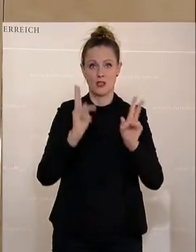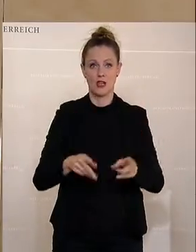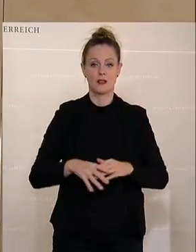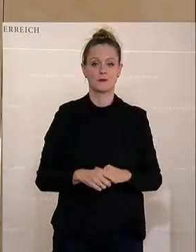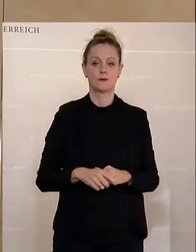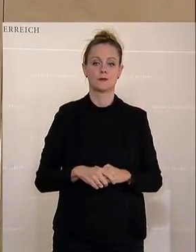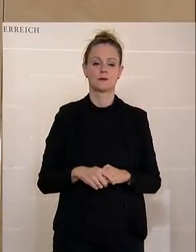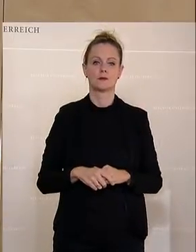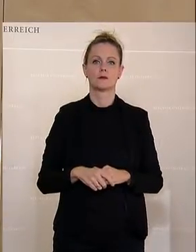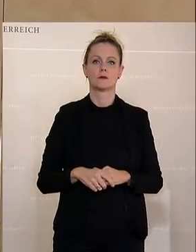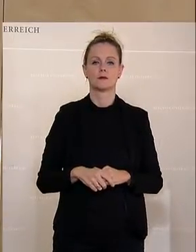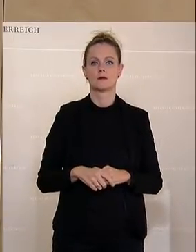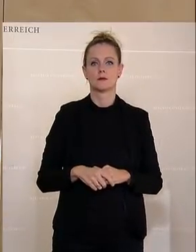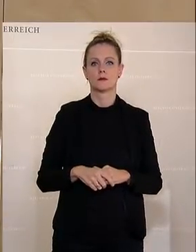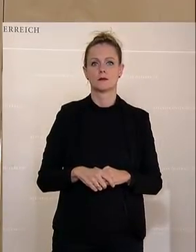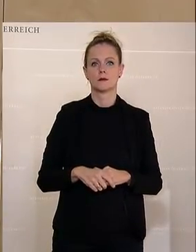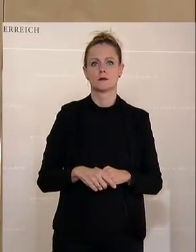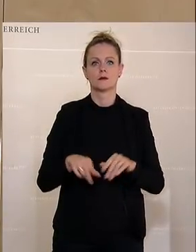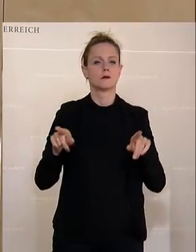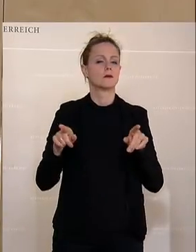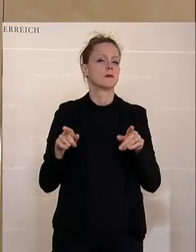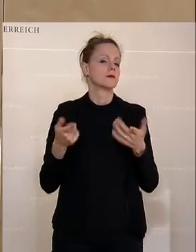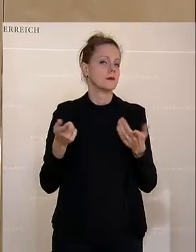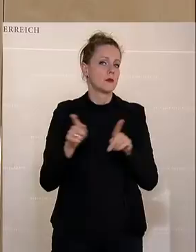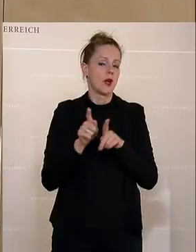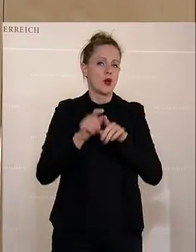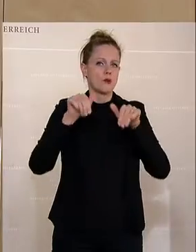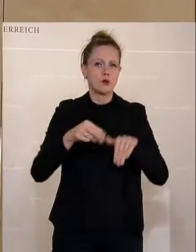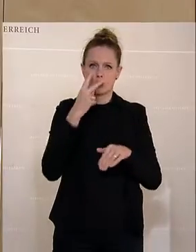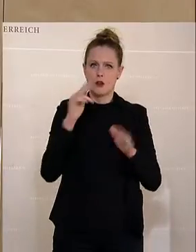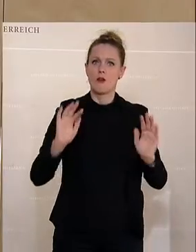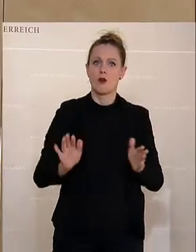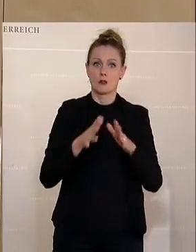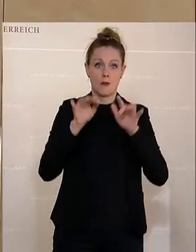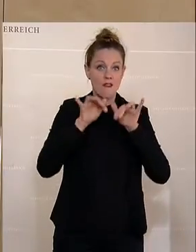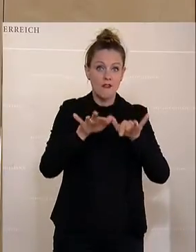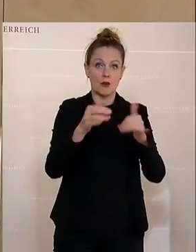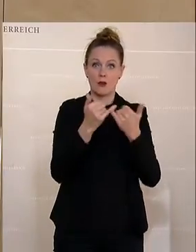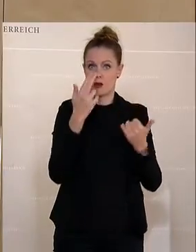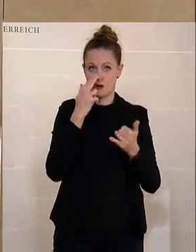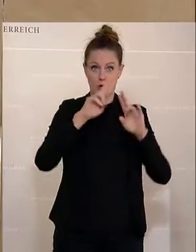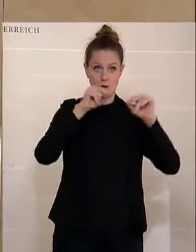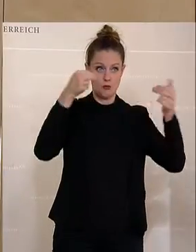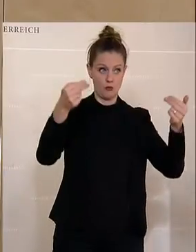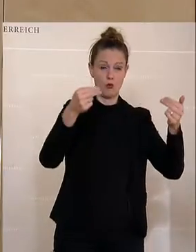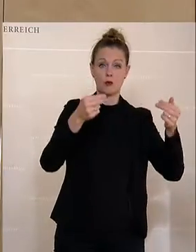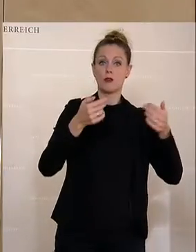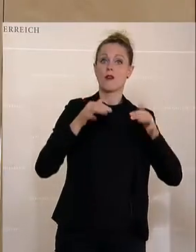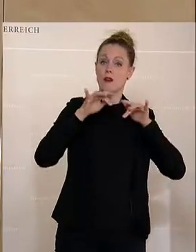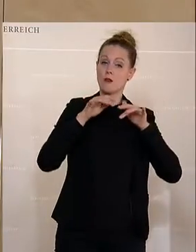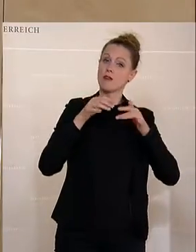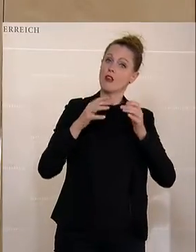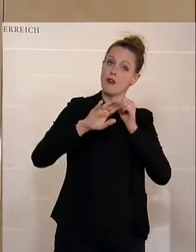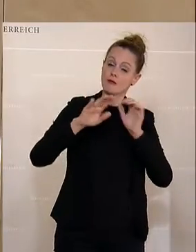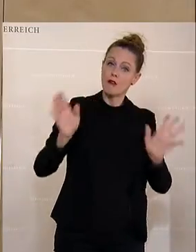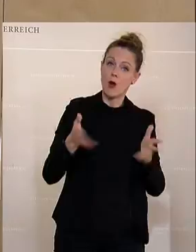Da geht es auch um die Überprüfung der Wirksamkeit. Wie wirken denn die Fördermaßnahmen, die vom Bund kommen? Wie kommen sie an in